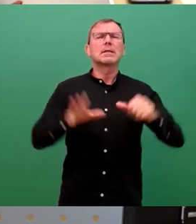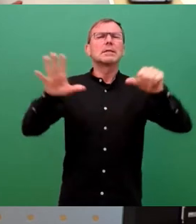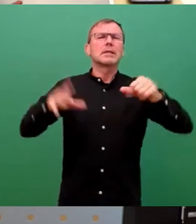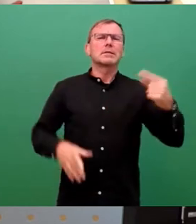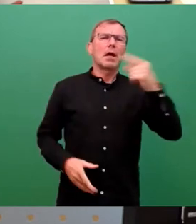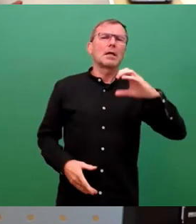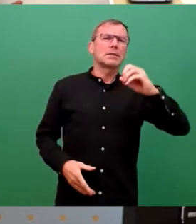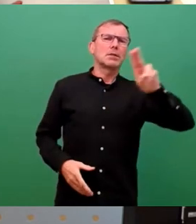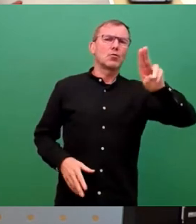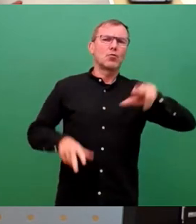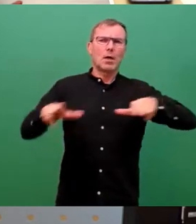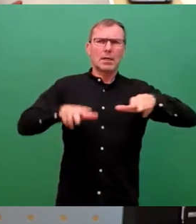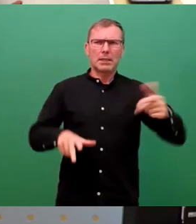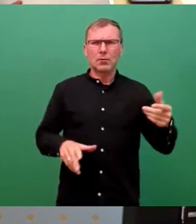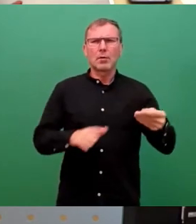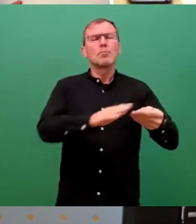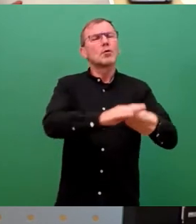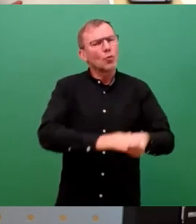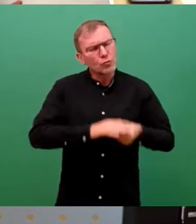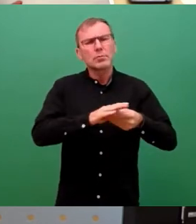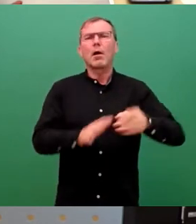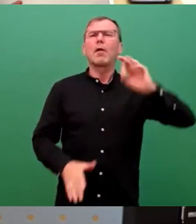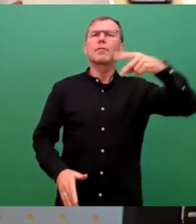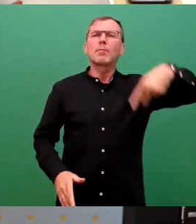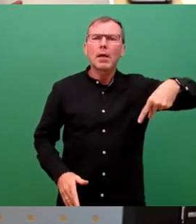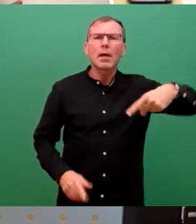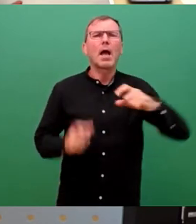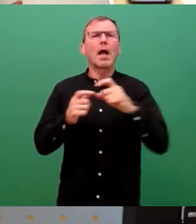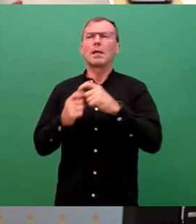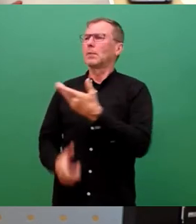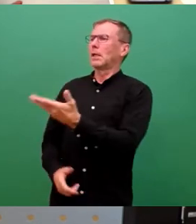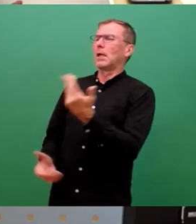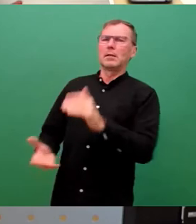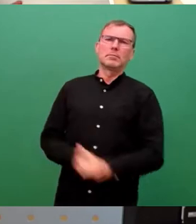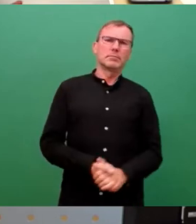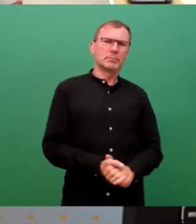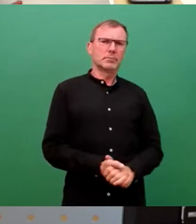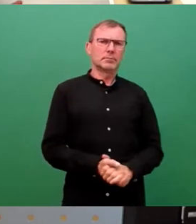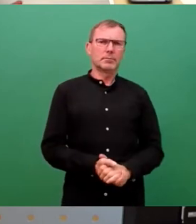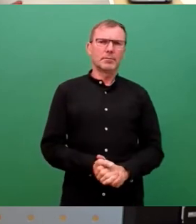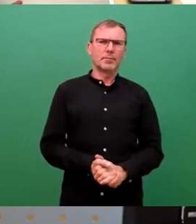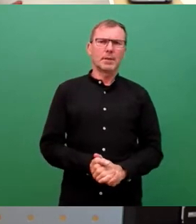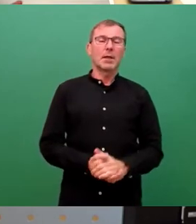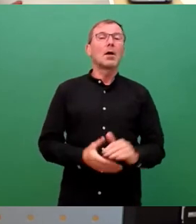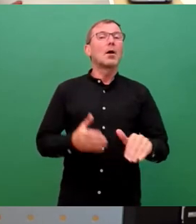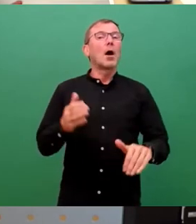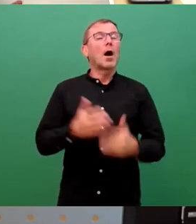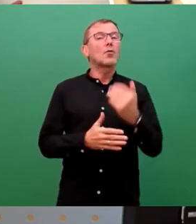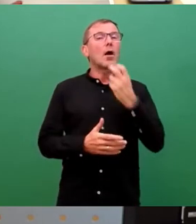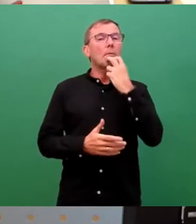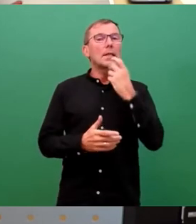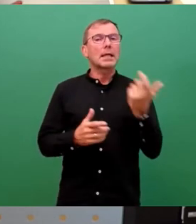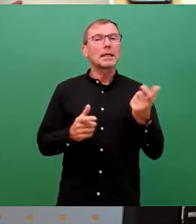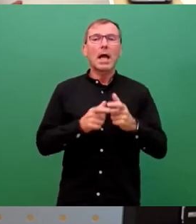mit wechselnder Unterstützung von FDP und SPD. Der Ausbau der erneuerbaren Energien wurde nach